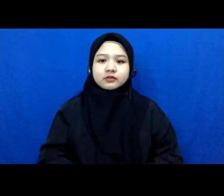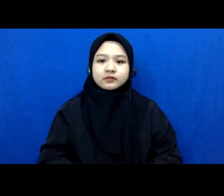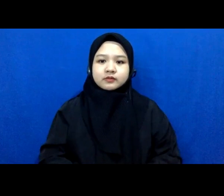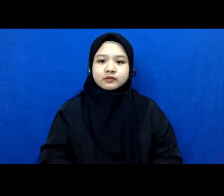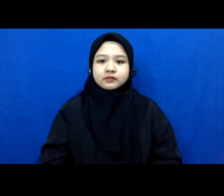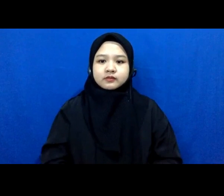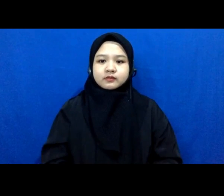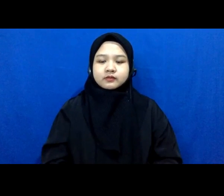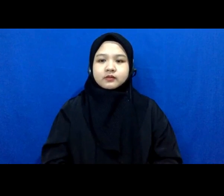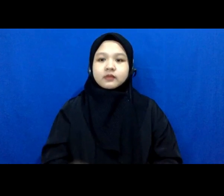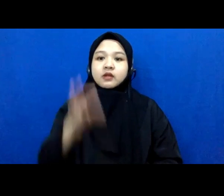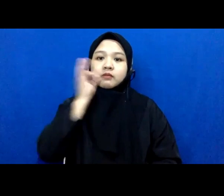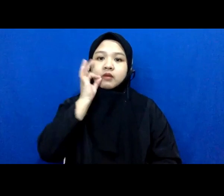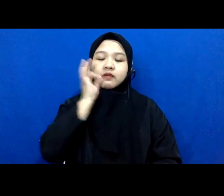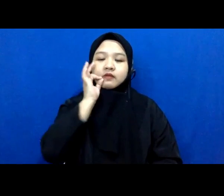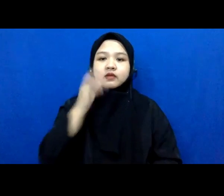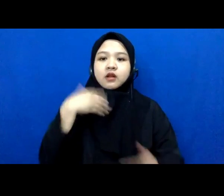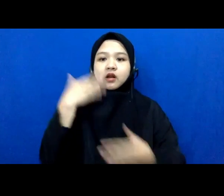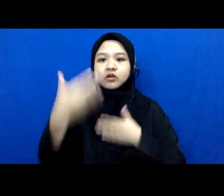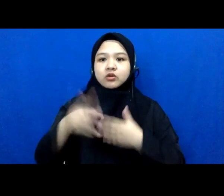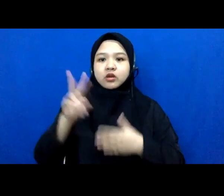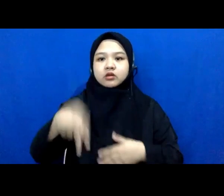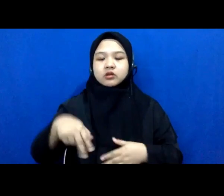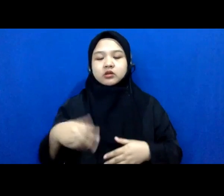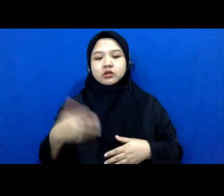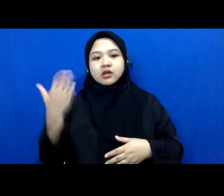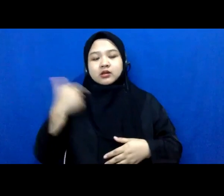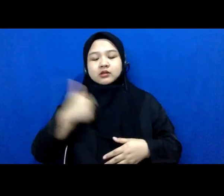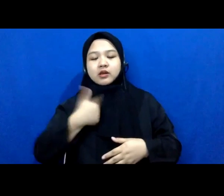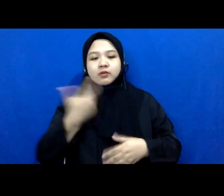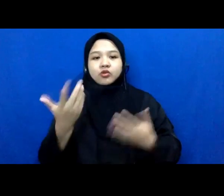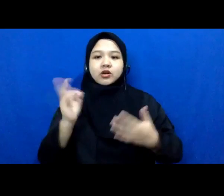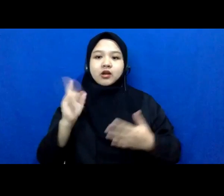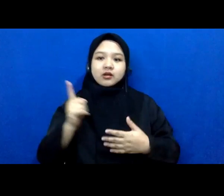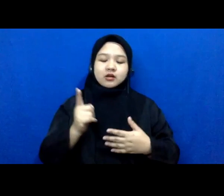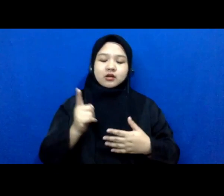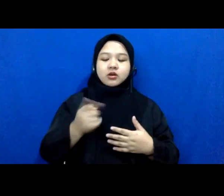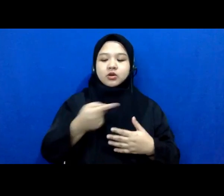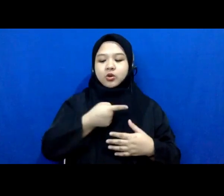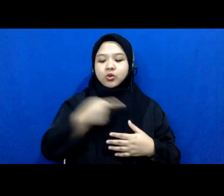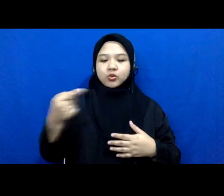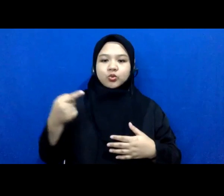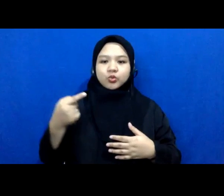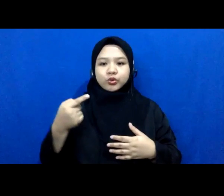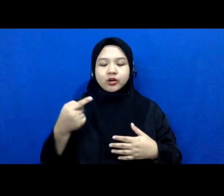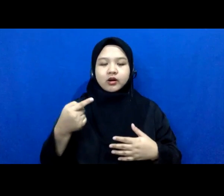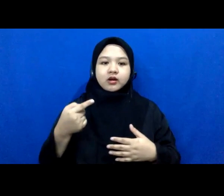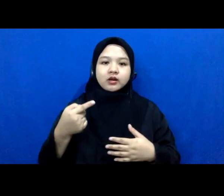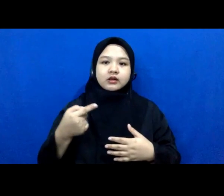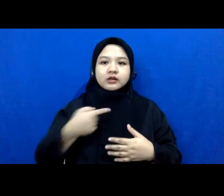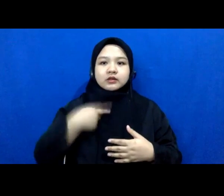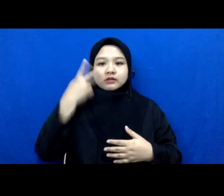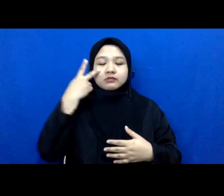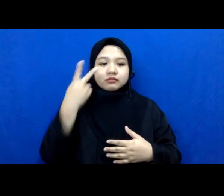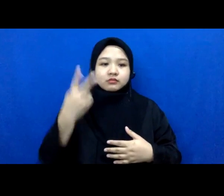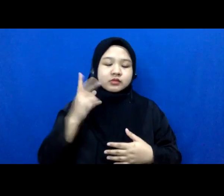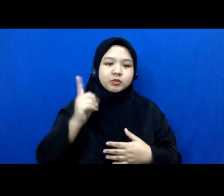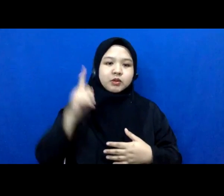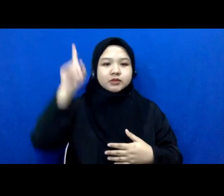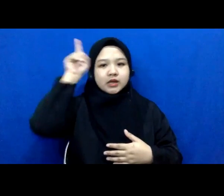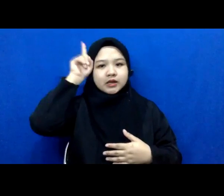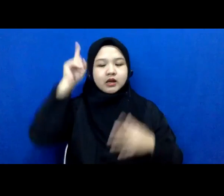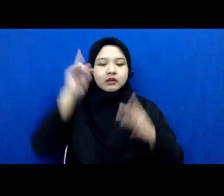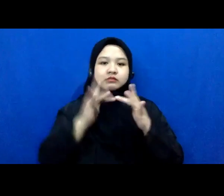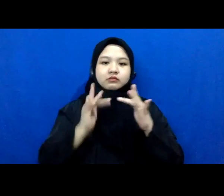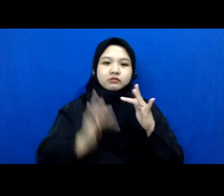maaf mbak lanjut lagi ya mungkin tadi saya ada yang apa kurang saya simak karena jaringan saya disini